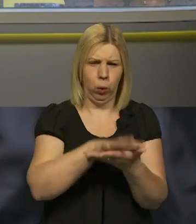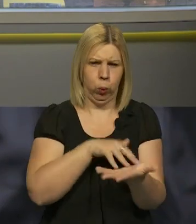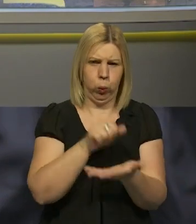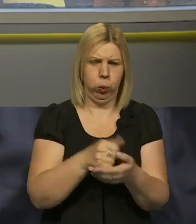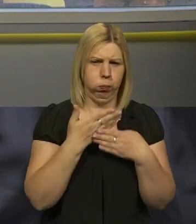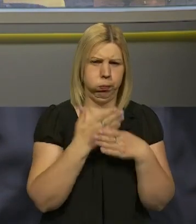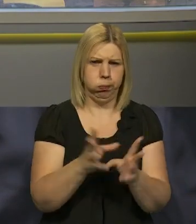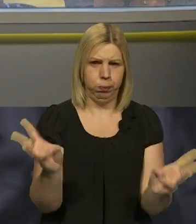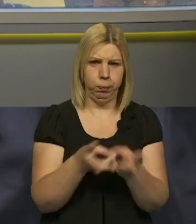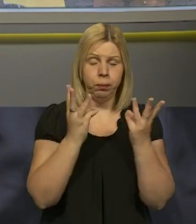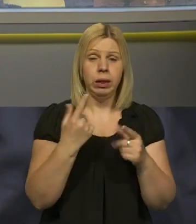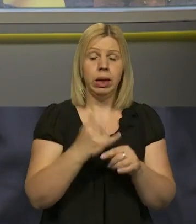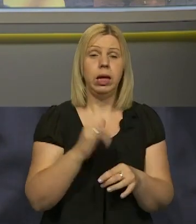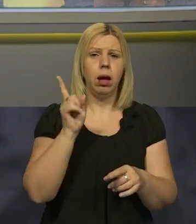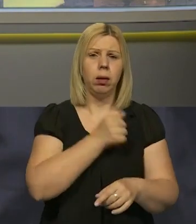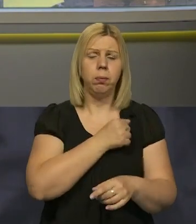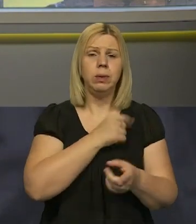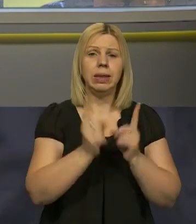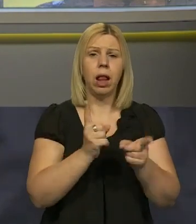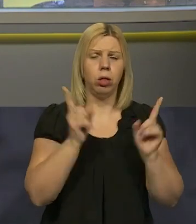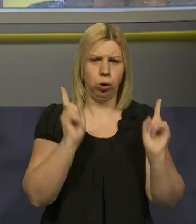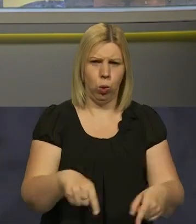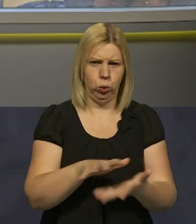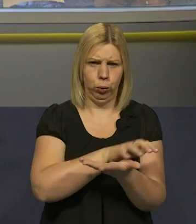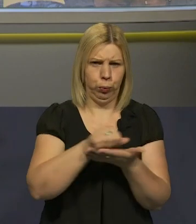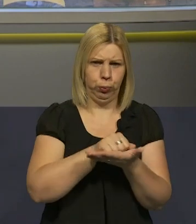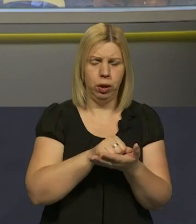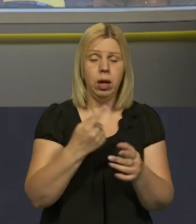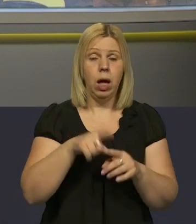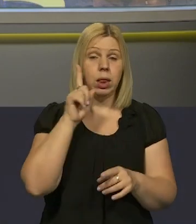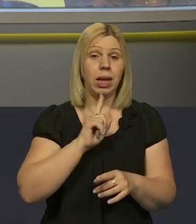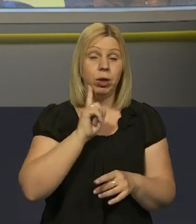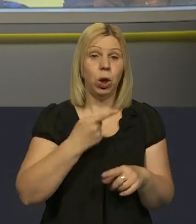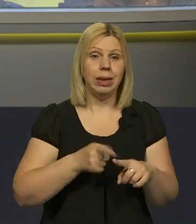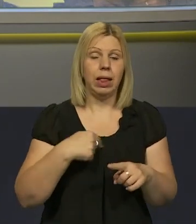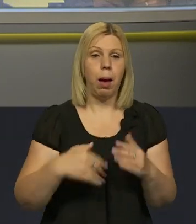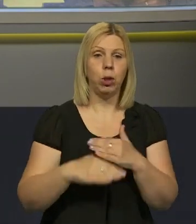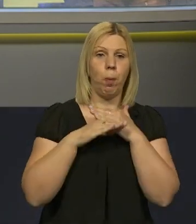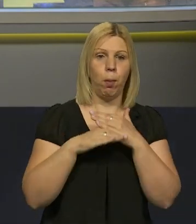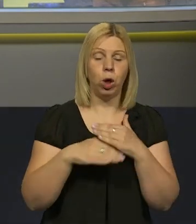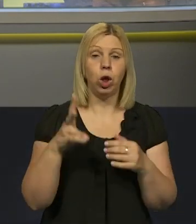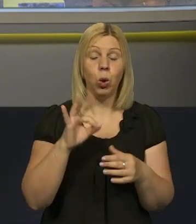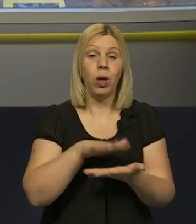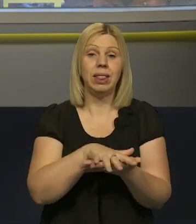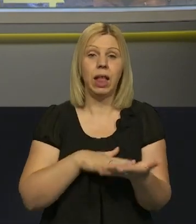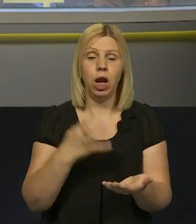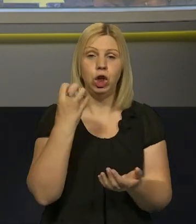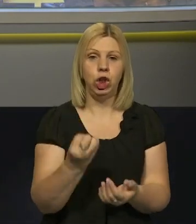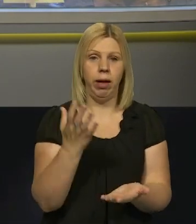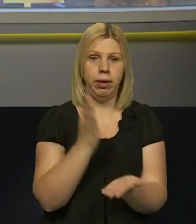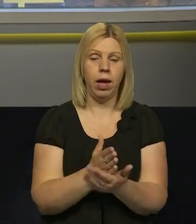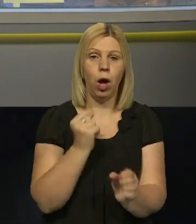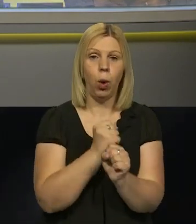І арсенал теж знищений. Тому тимчасово це нам допоможе. Але далі є ще